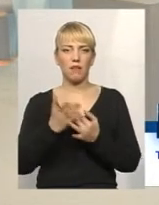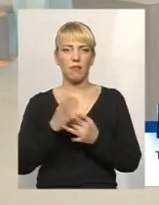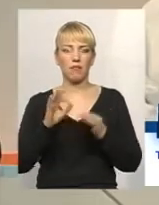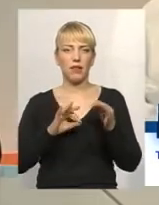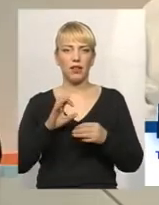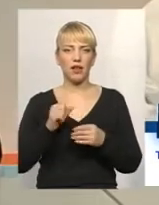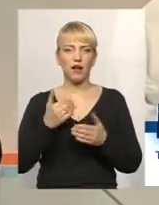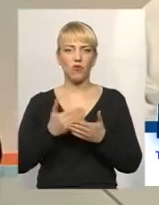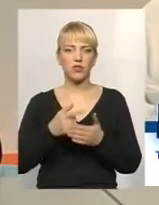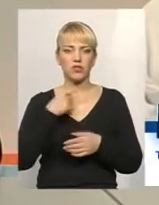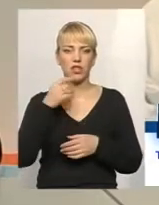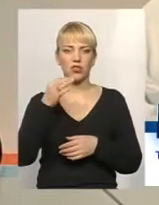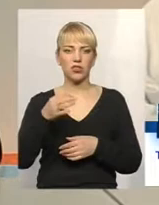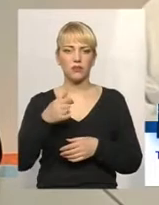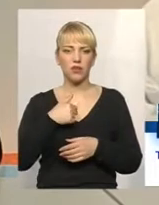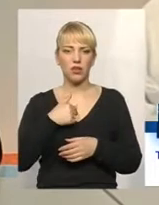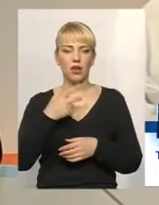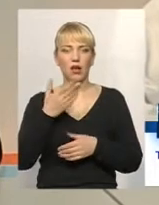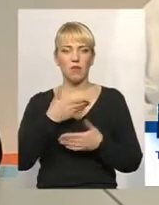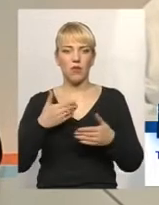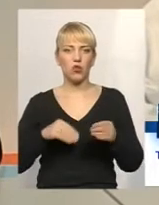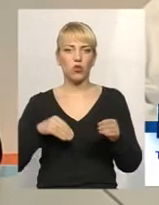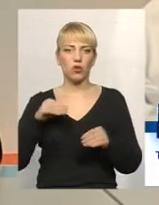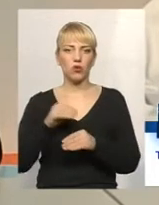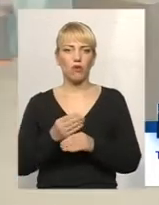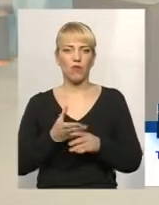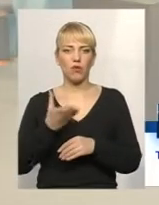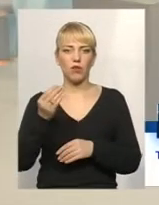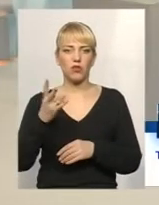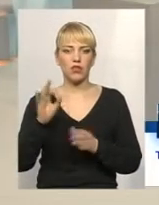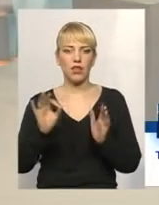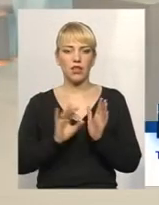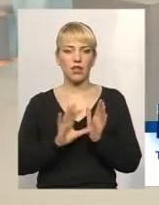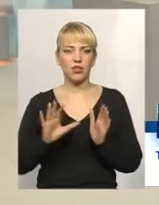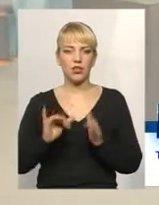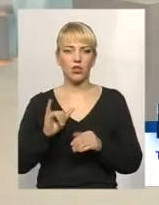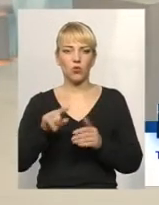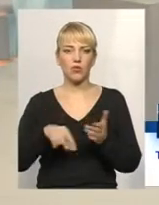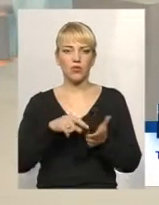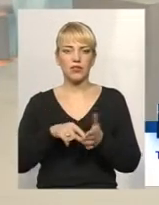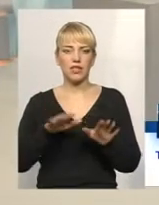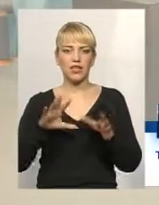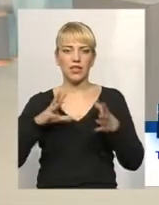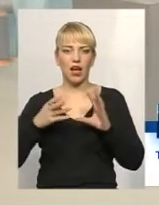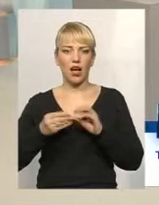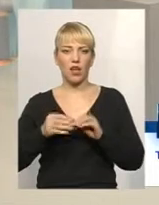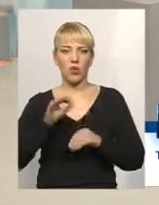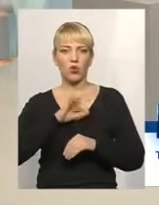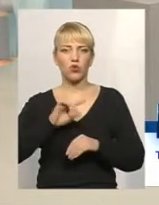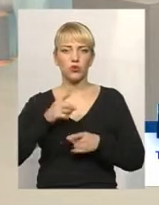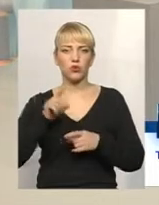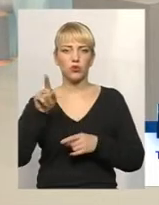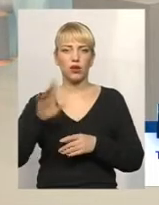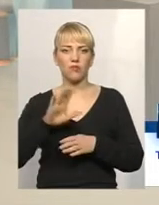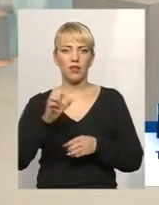А ось скажіть, будь ласка, ми додатково оплачуємо за електроенергію у місцях загального користування. Чому